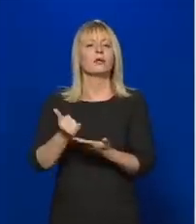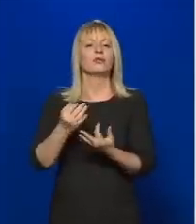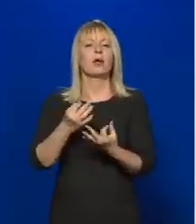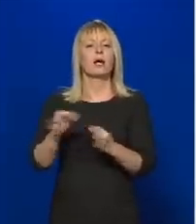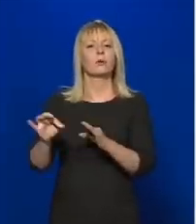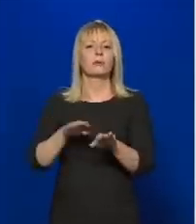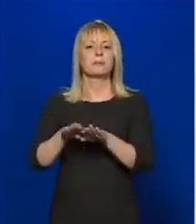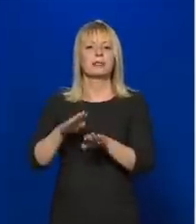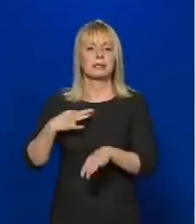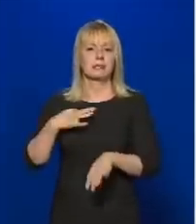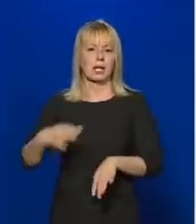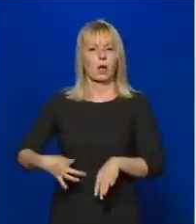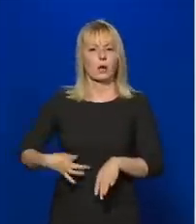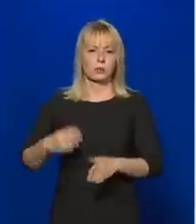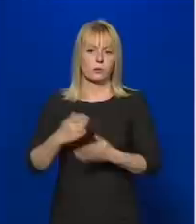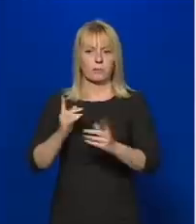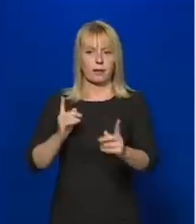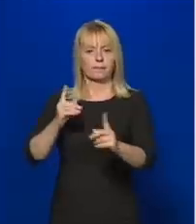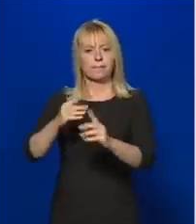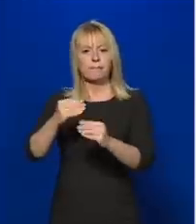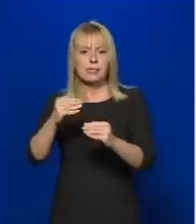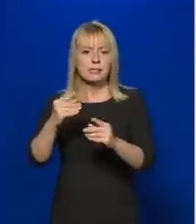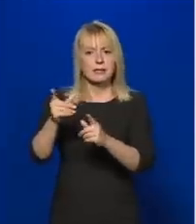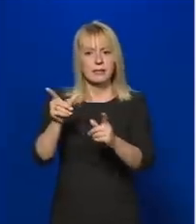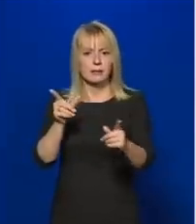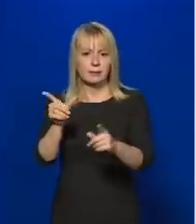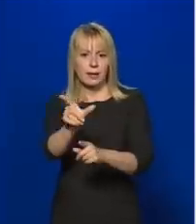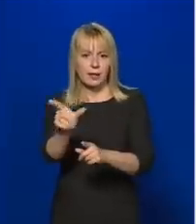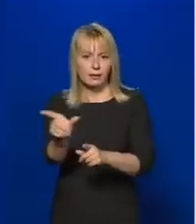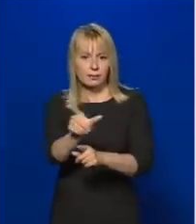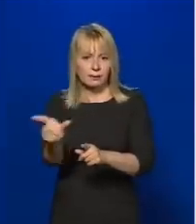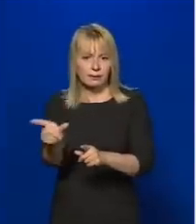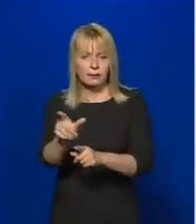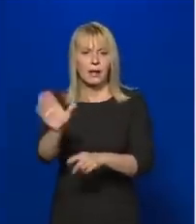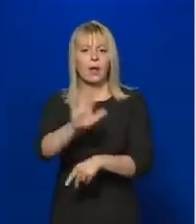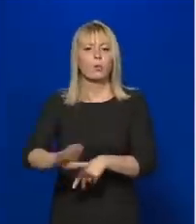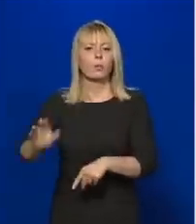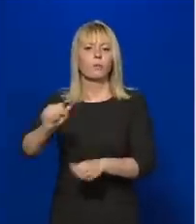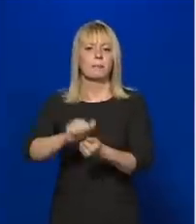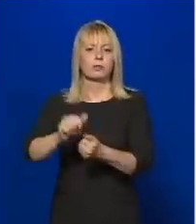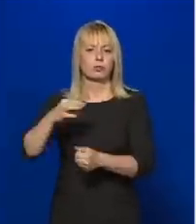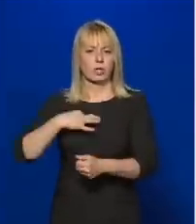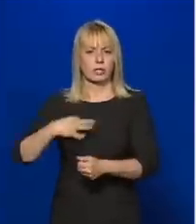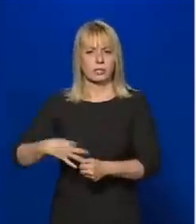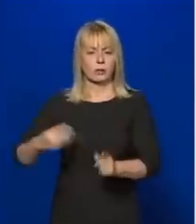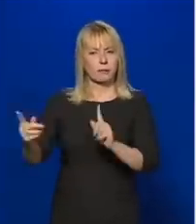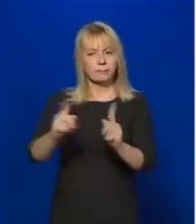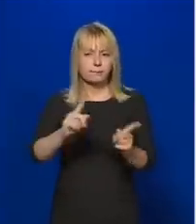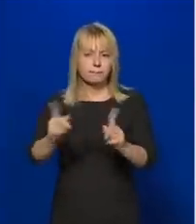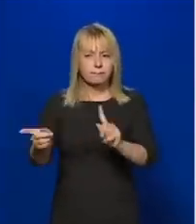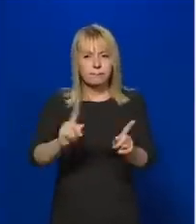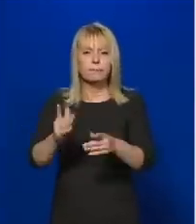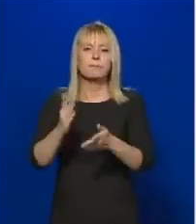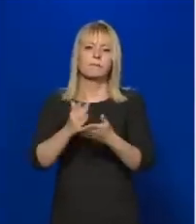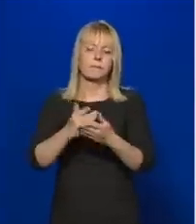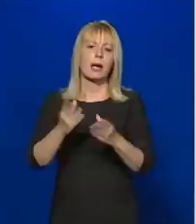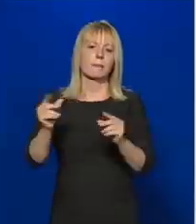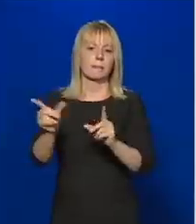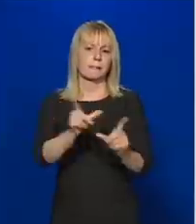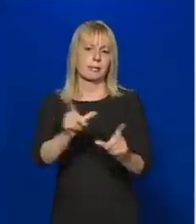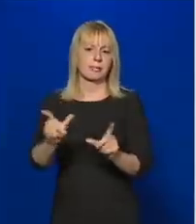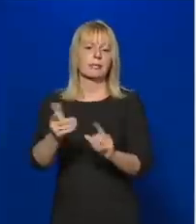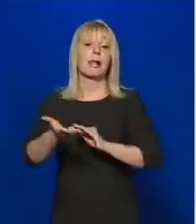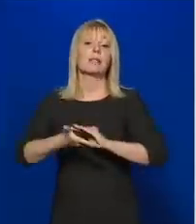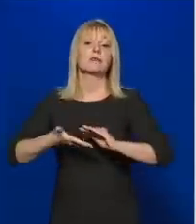biztossal, Euróba biztosasszonyja, és a megbeszélés vagy a beszélgetés alapján azt tudom mondani,